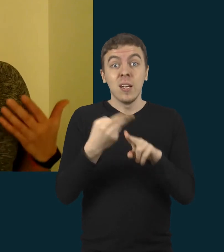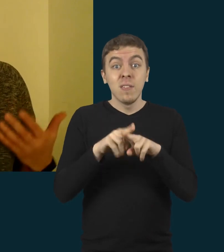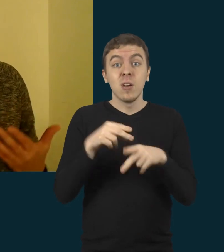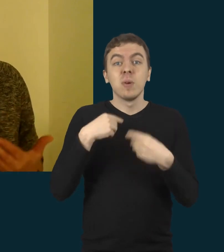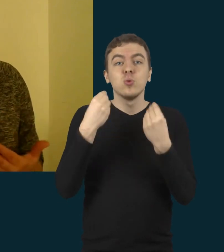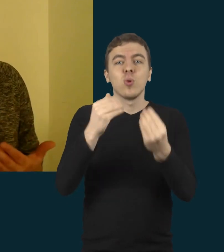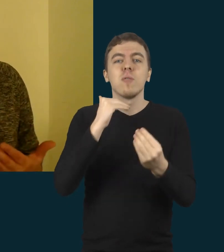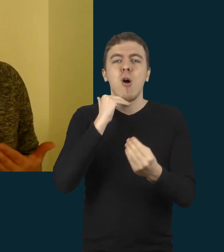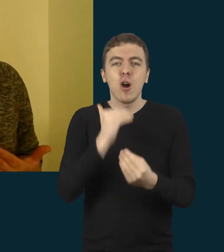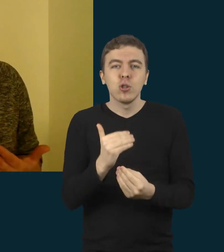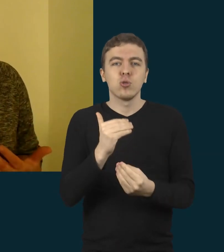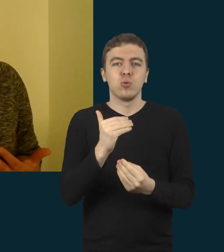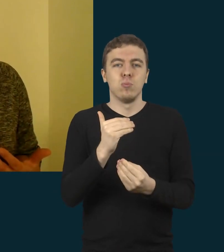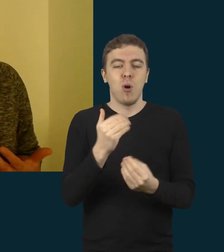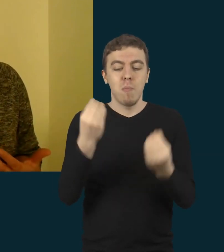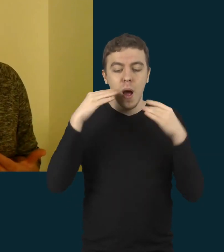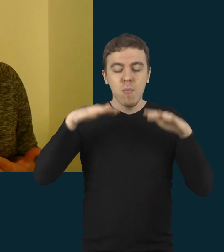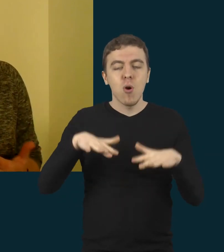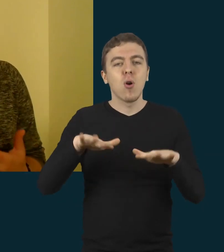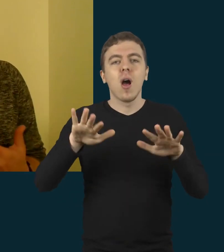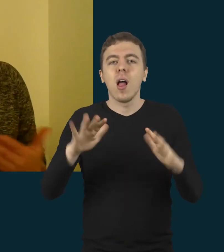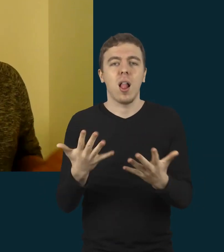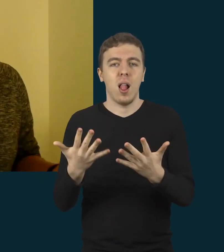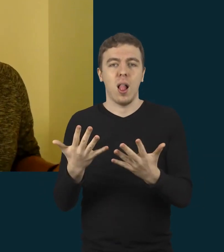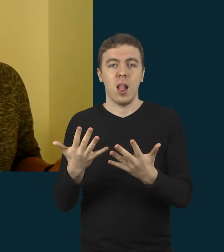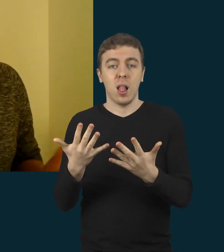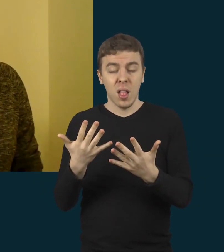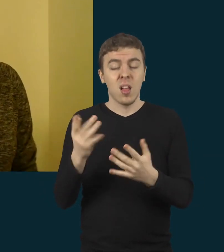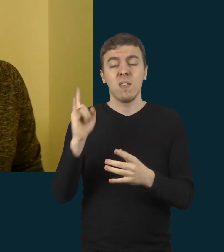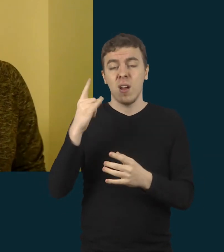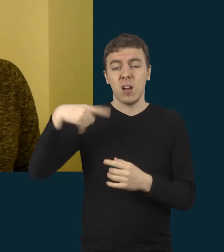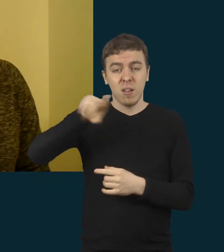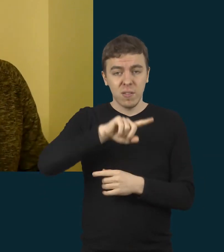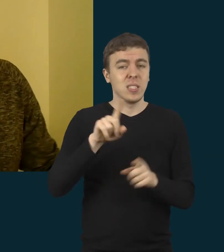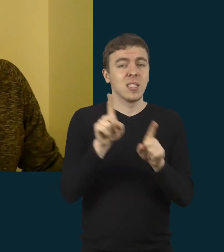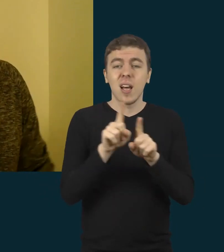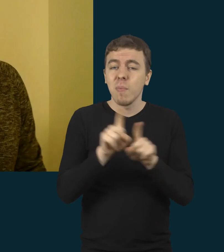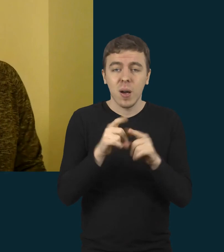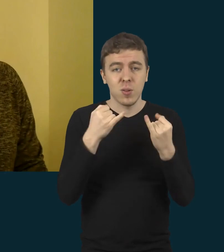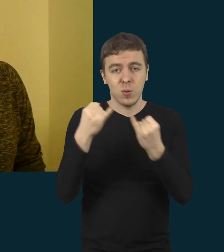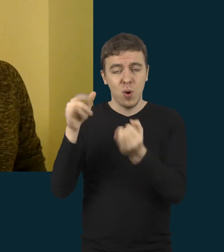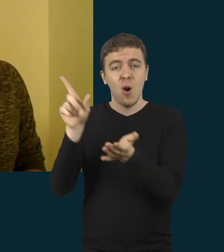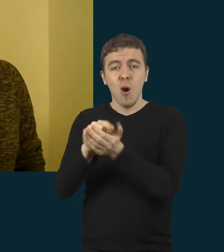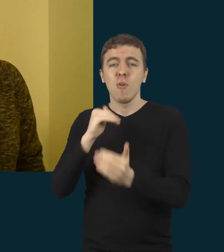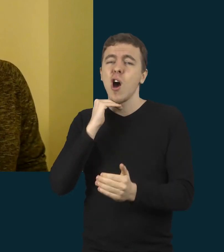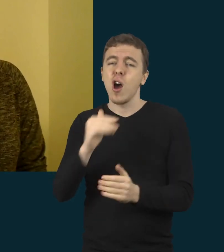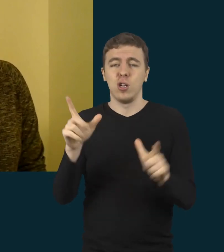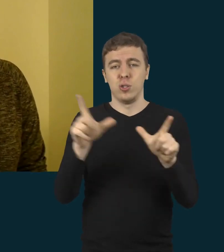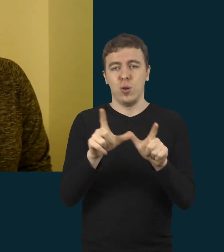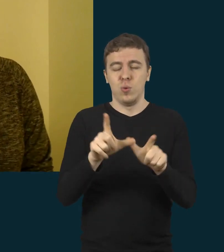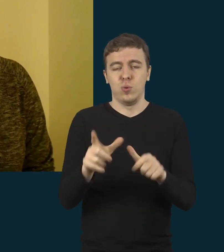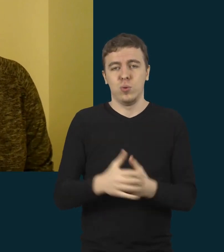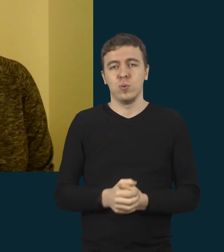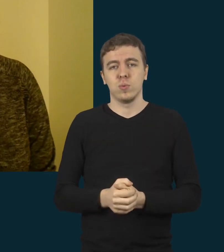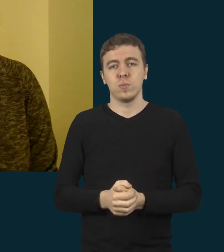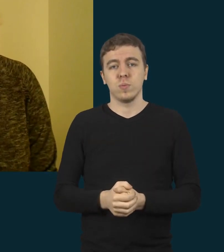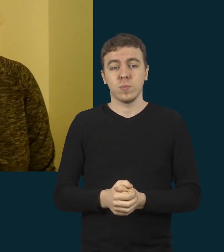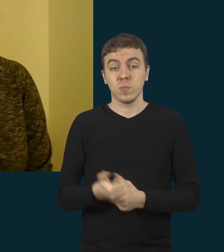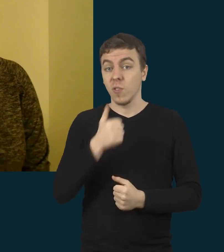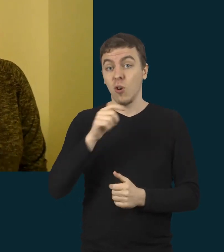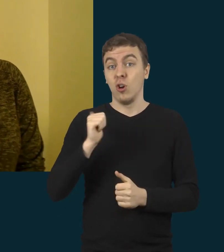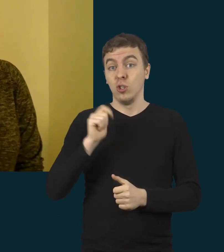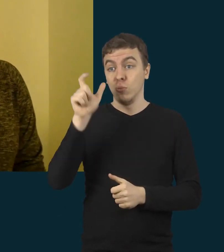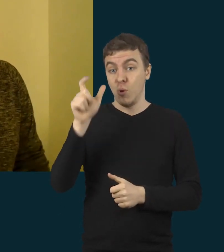kad ramumo, kas vyksta pamokose. Ir tai visiems vaikams galoja. Tai jeigu užpadės, kuris klausia